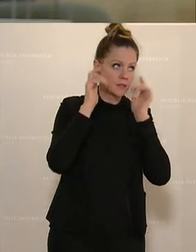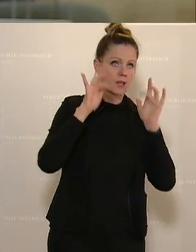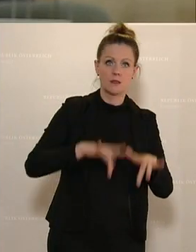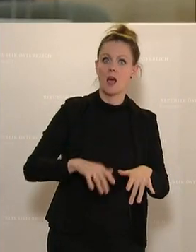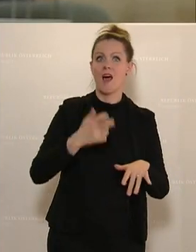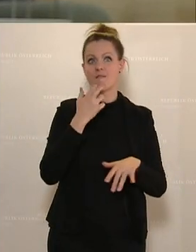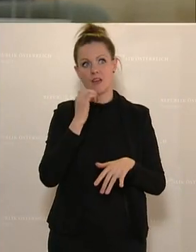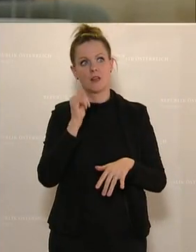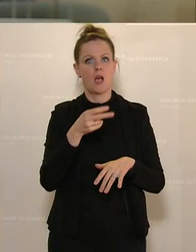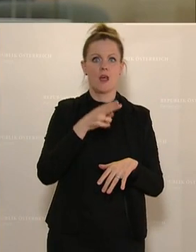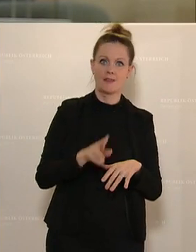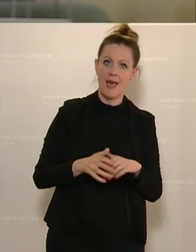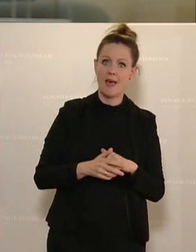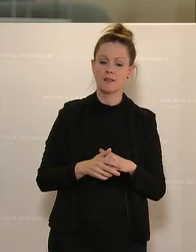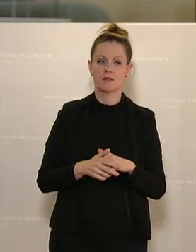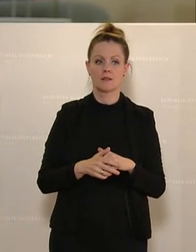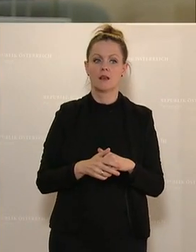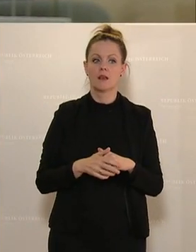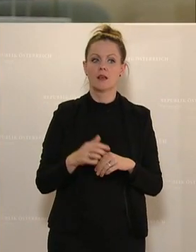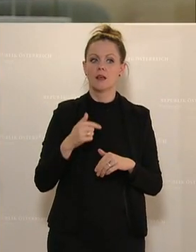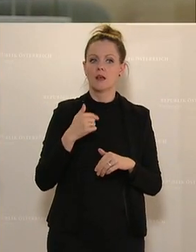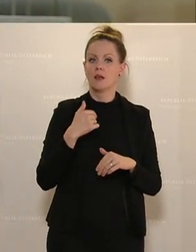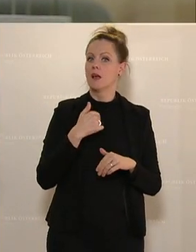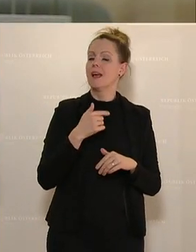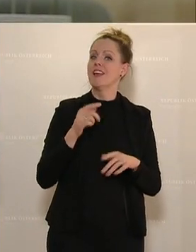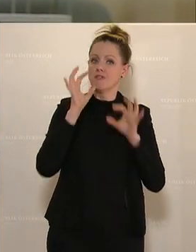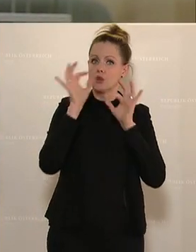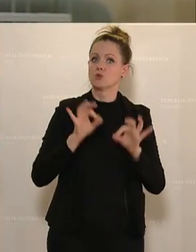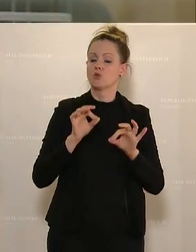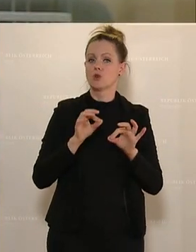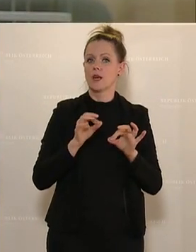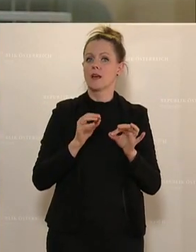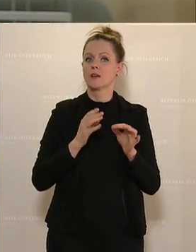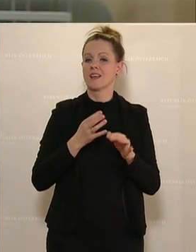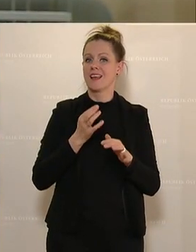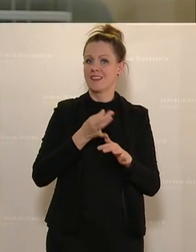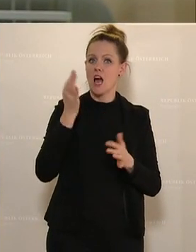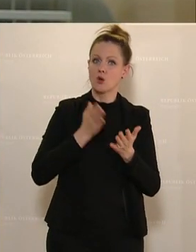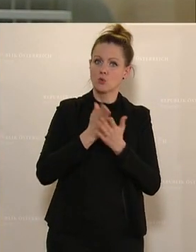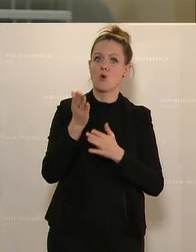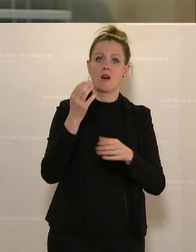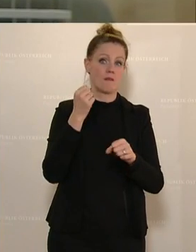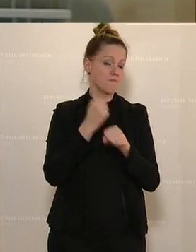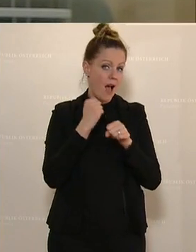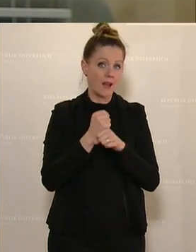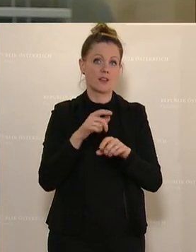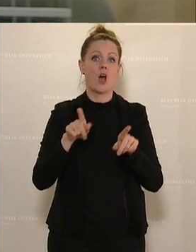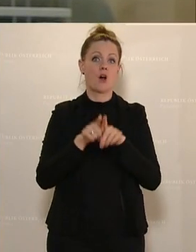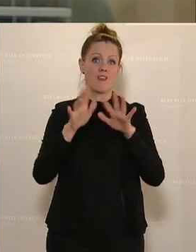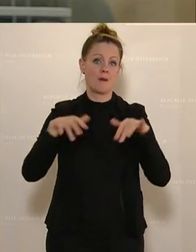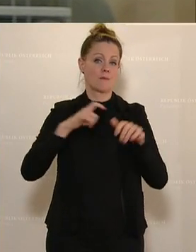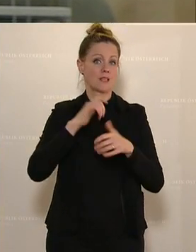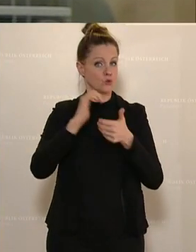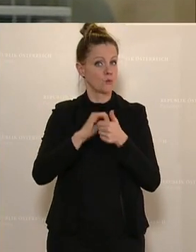drin sitzen will oder nicht. Ich versuche es so weit als möglich untertags zu machen. Wir versuchen das als Parlamentsklub so zu machen. Aber ich